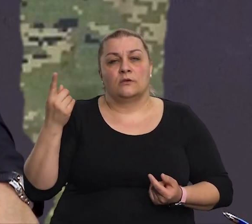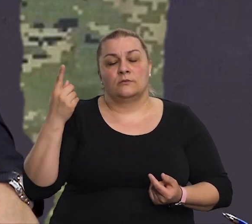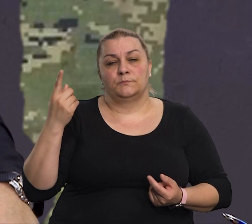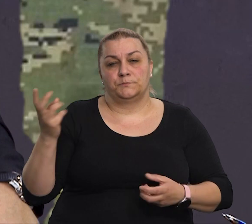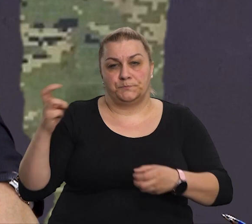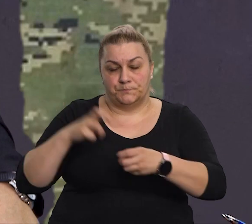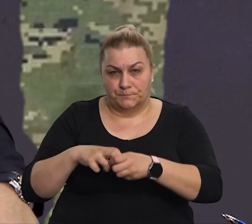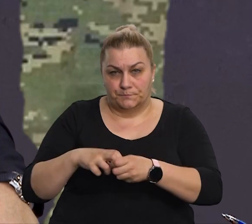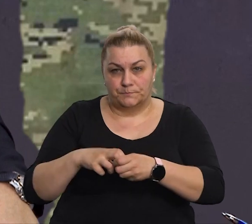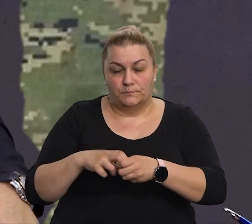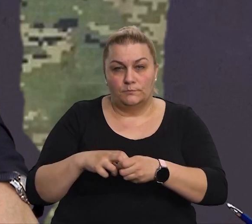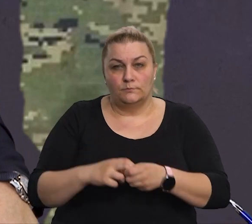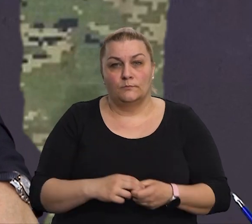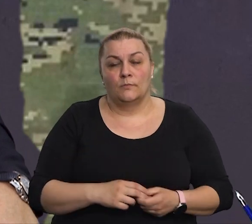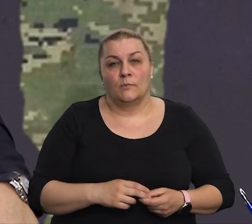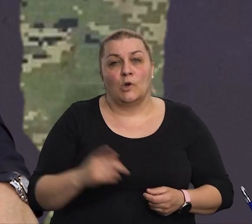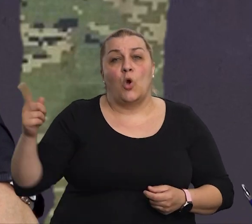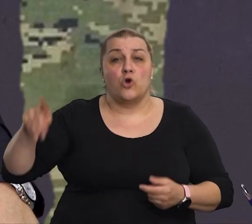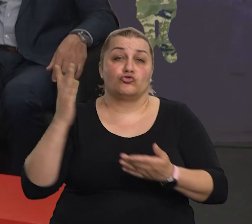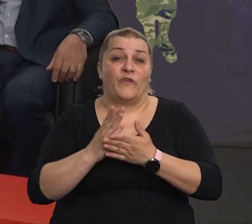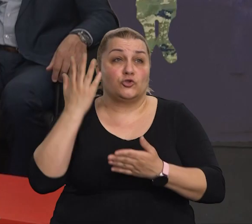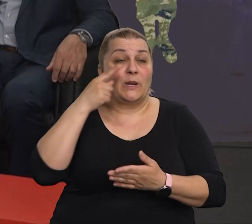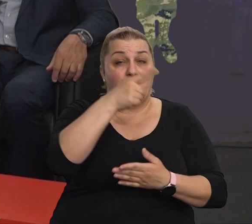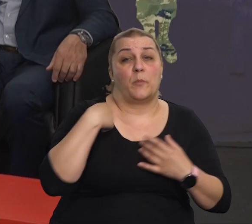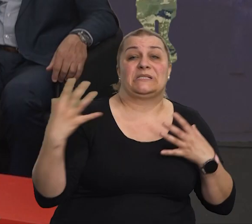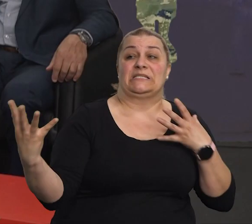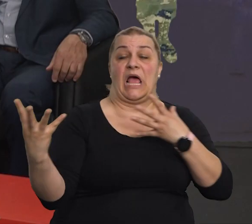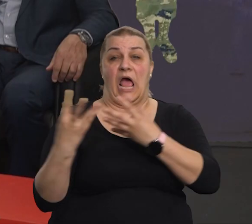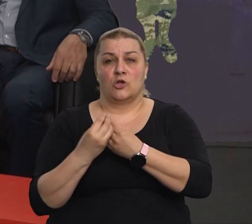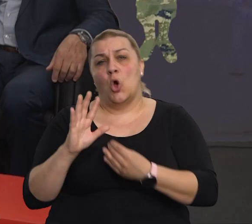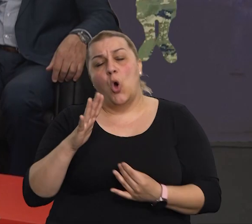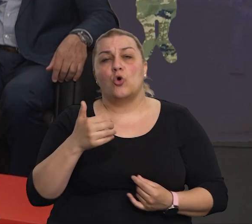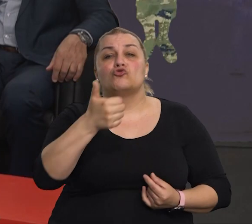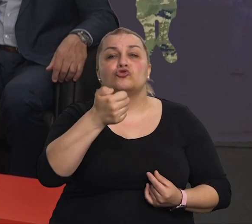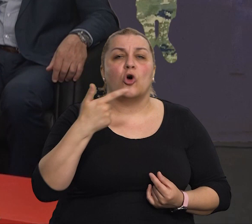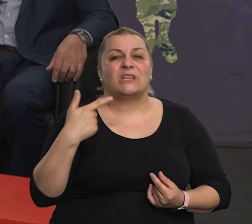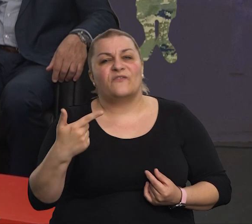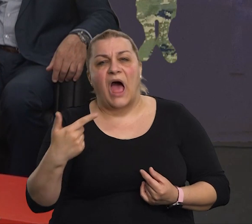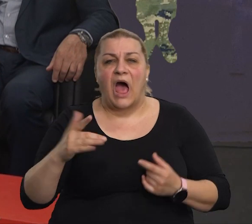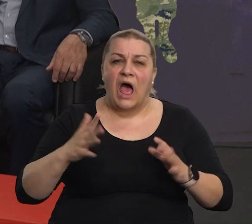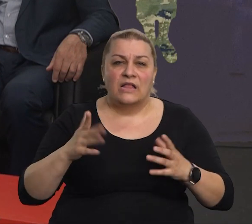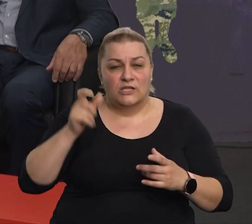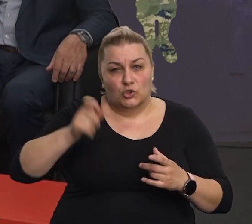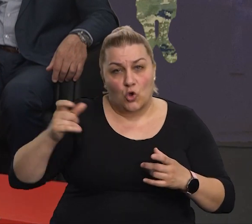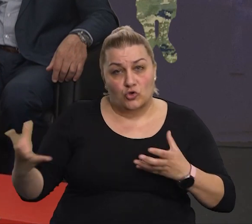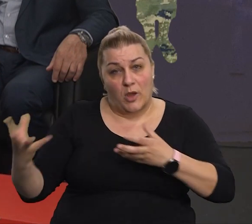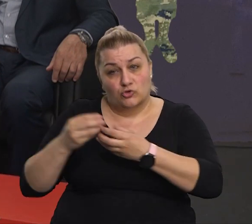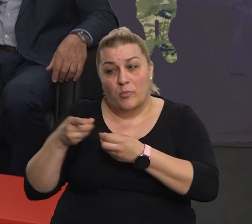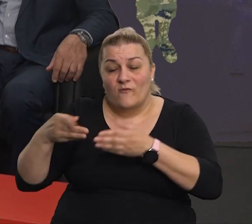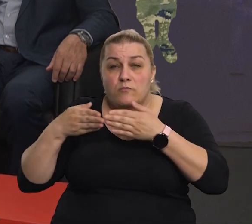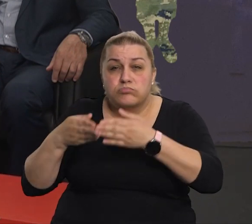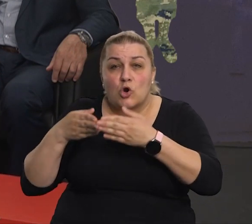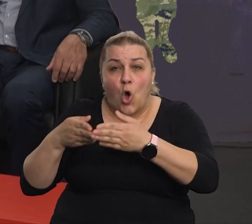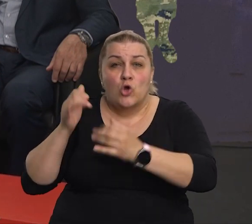koji su bili već doli, tako da smo se mi, oko sto dvadeset i nešto je nas, bilo koji smo na tome brodici,